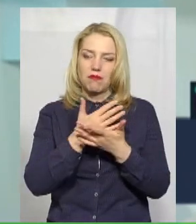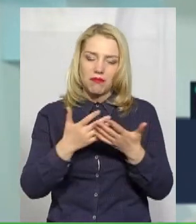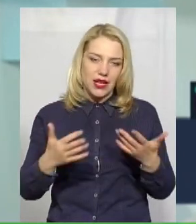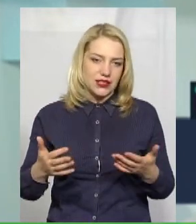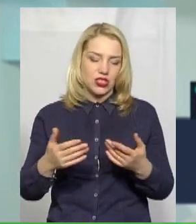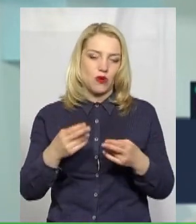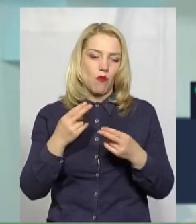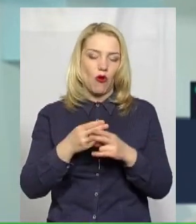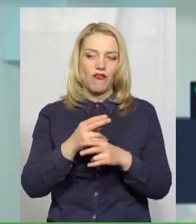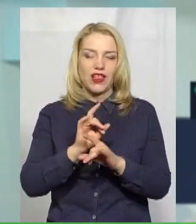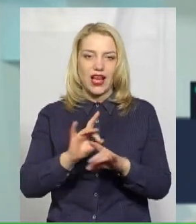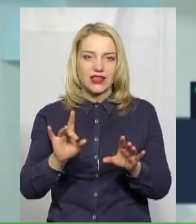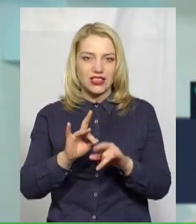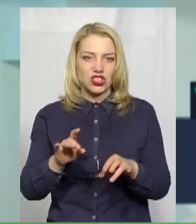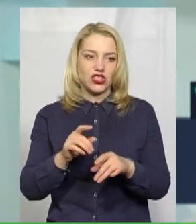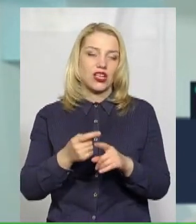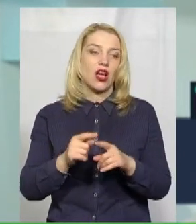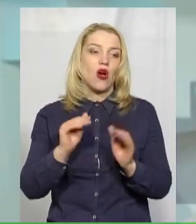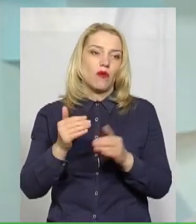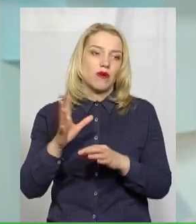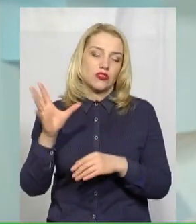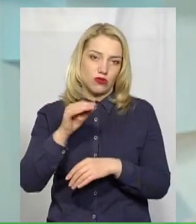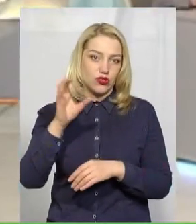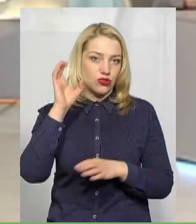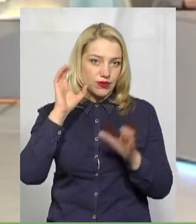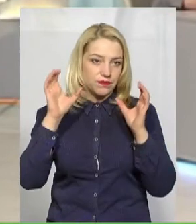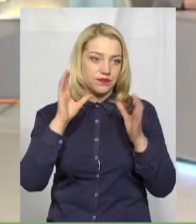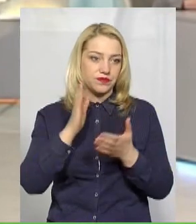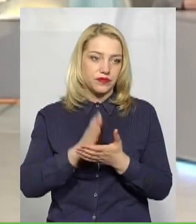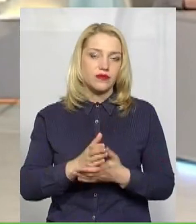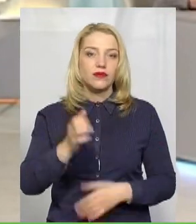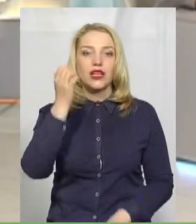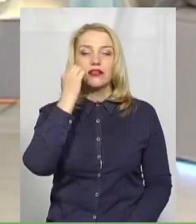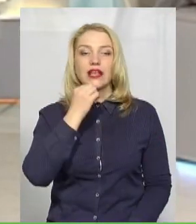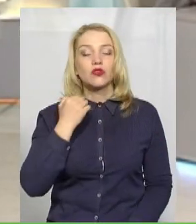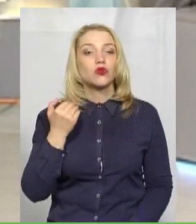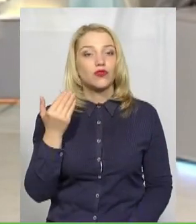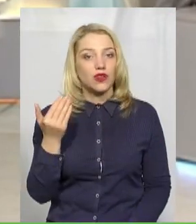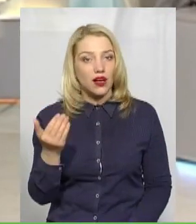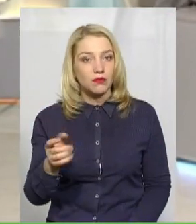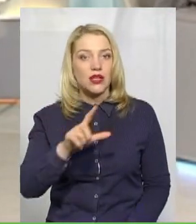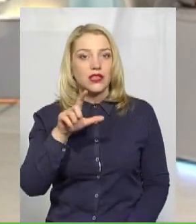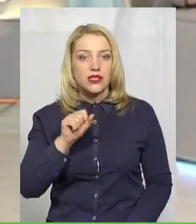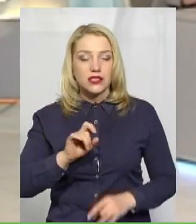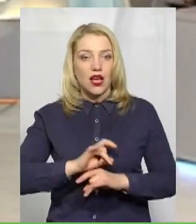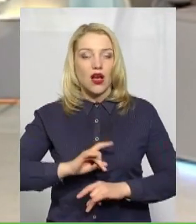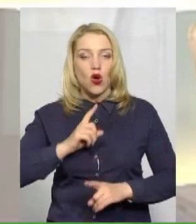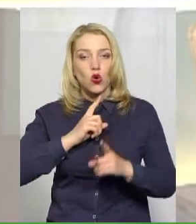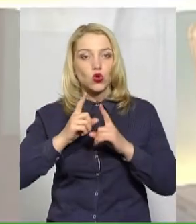бесід патрульними, але всі дуже з розумінням відносяться до зауважень. Добре, дякую вам за розмову.